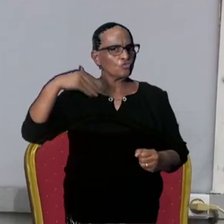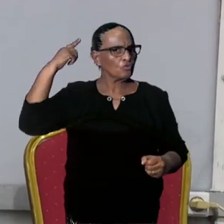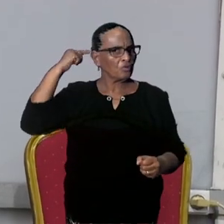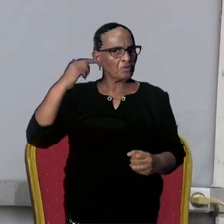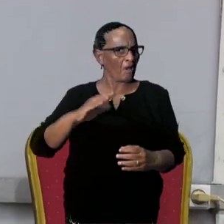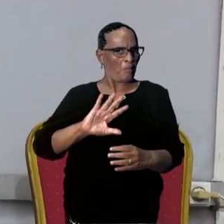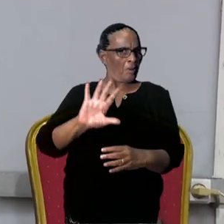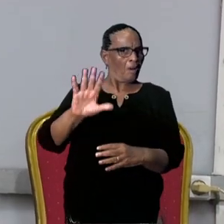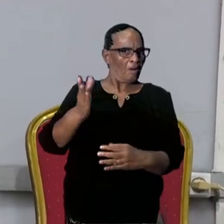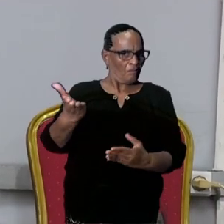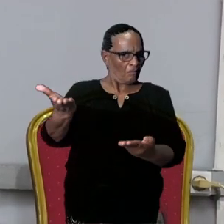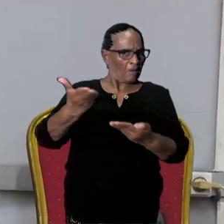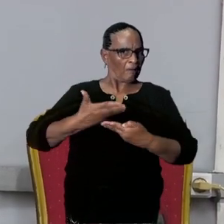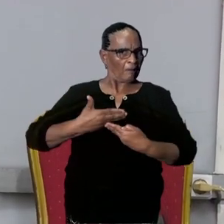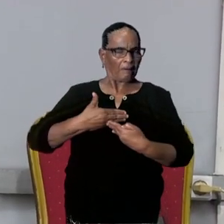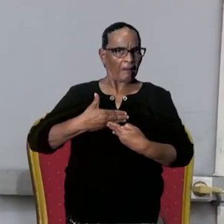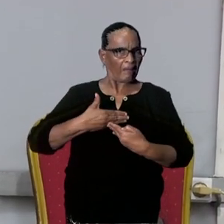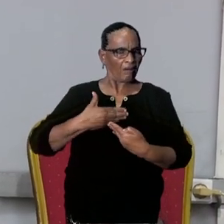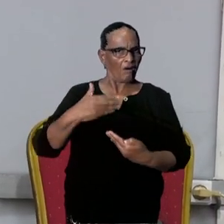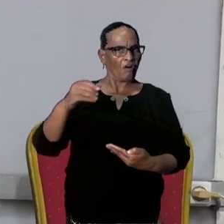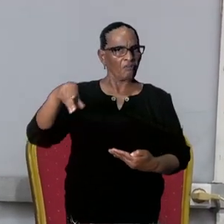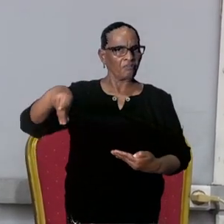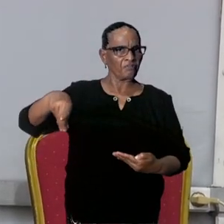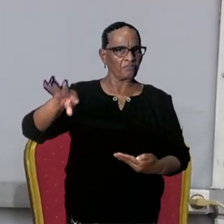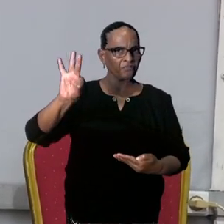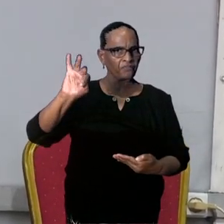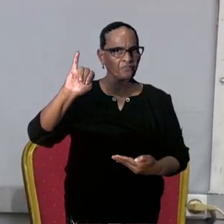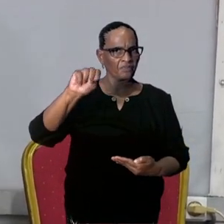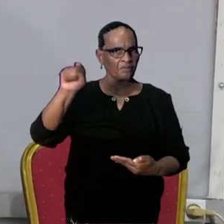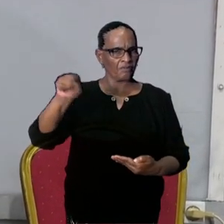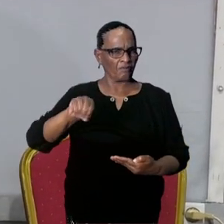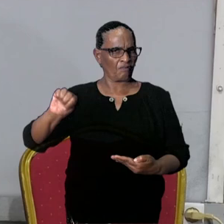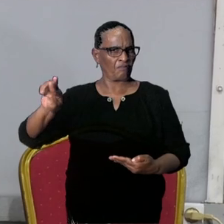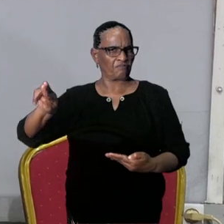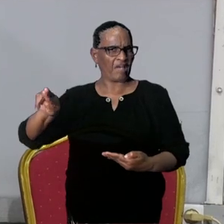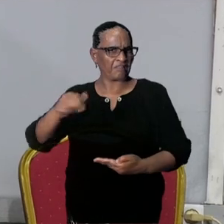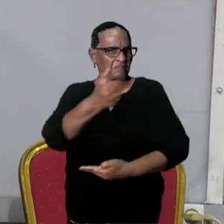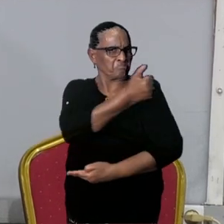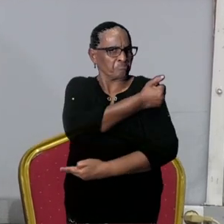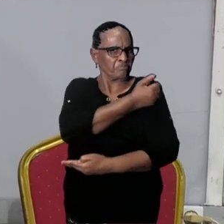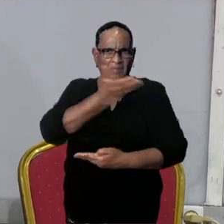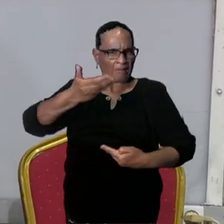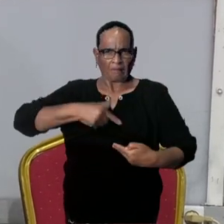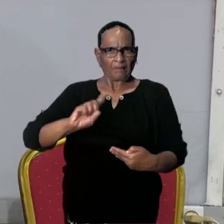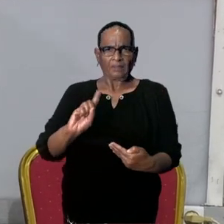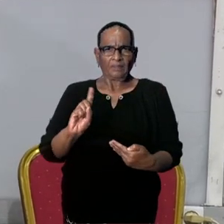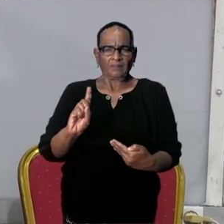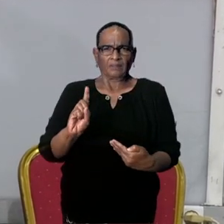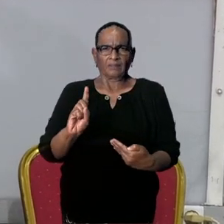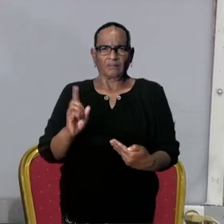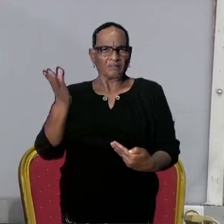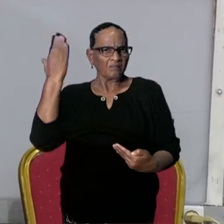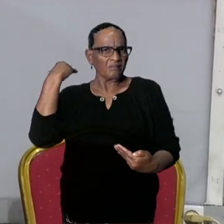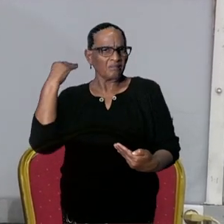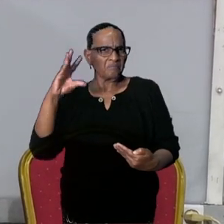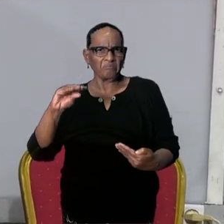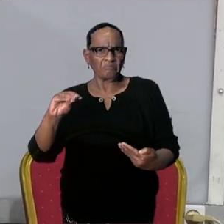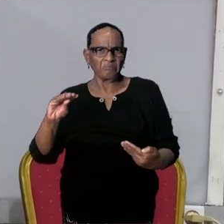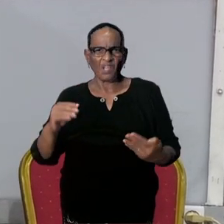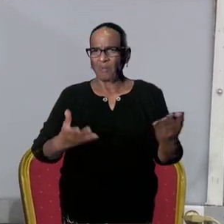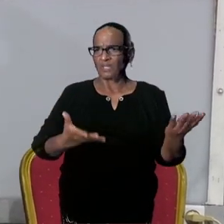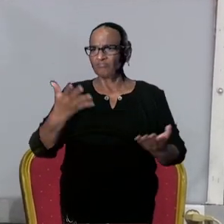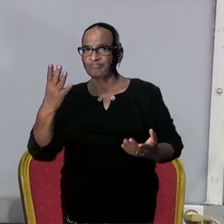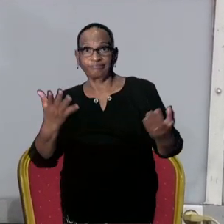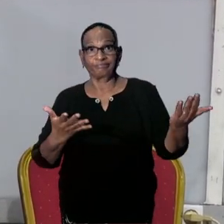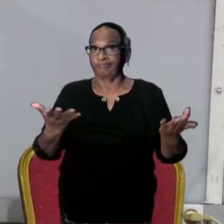aanmerking komt voor Pfizer-vaccin. In verband met beschikbare dosis en er werd gezegd andere uiteenlopende